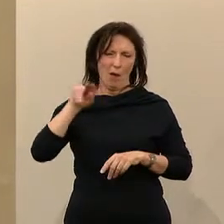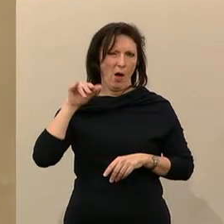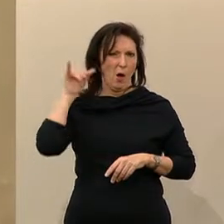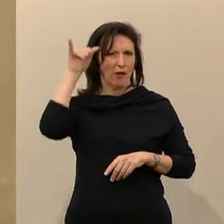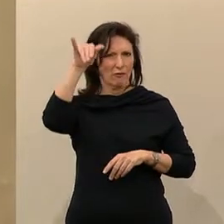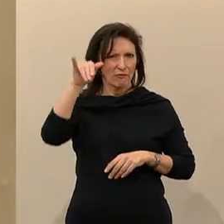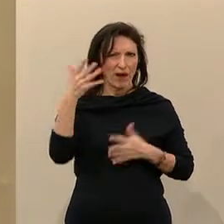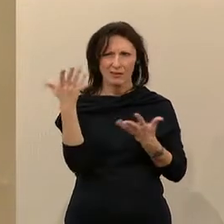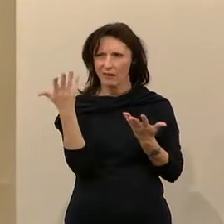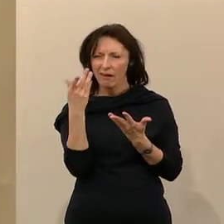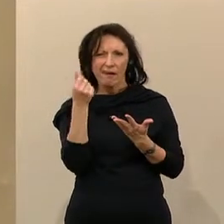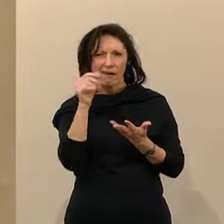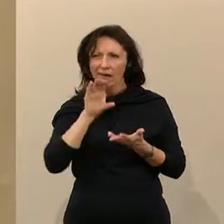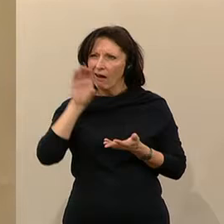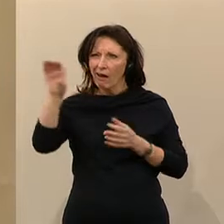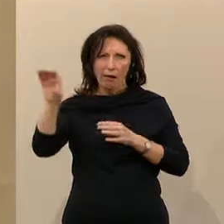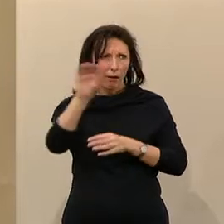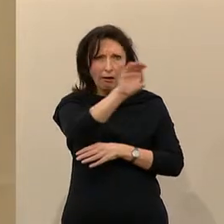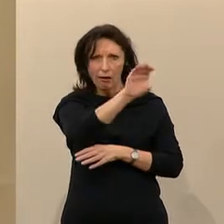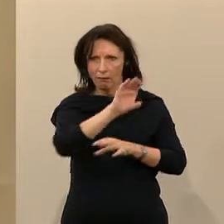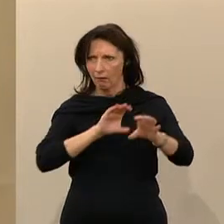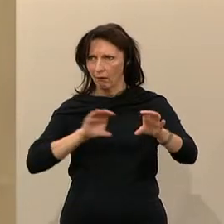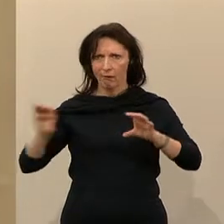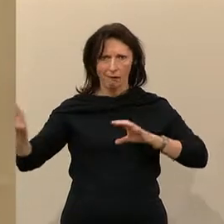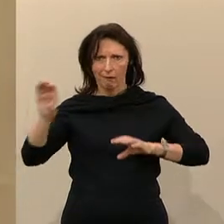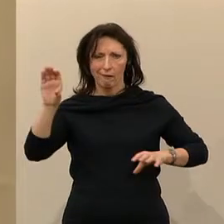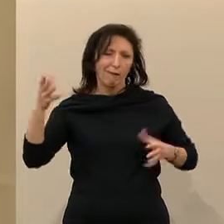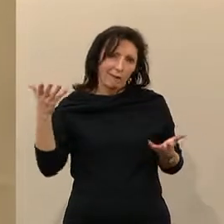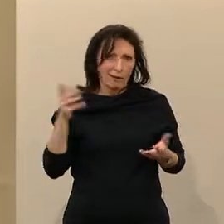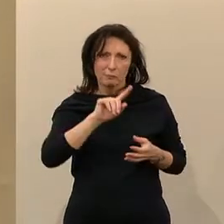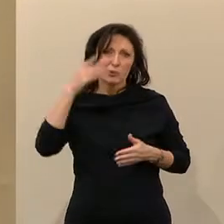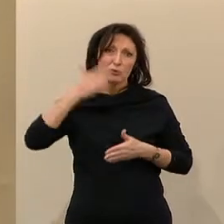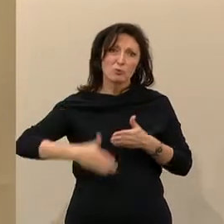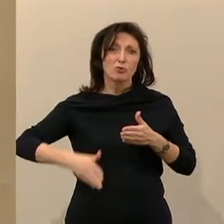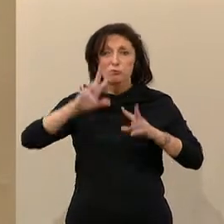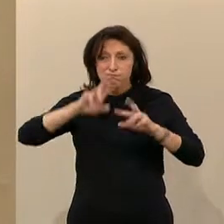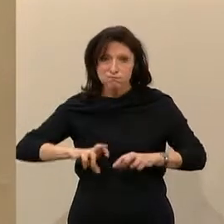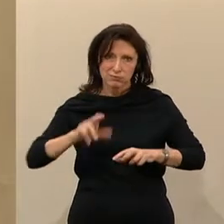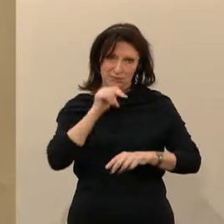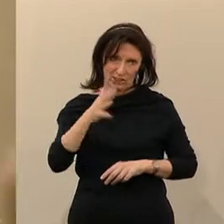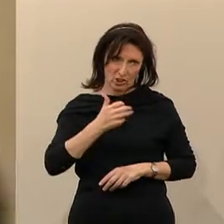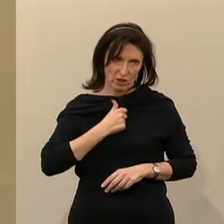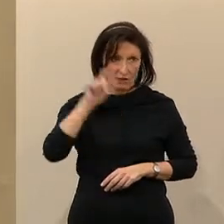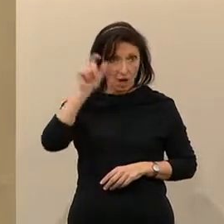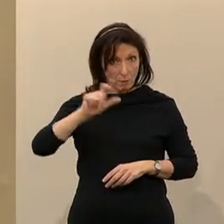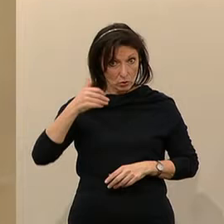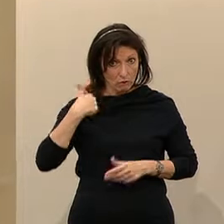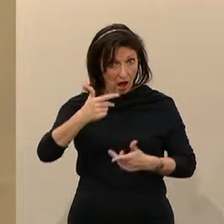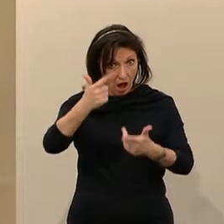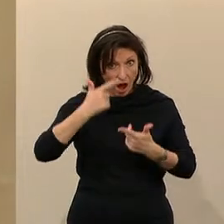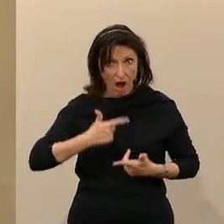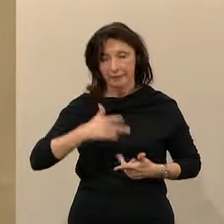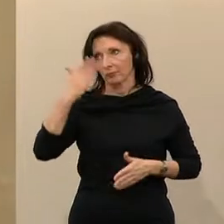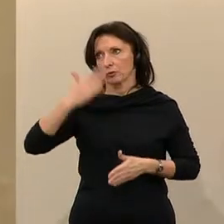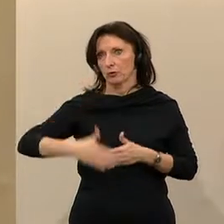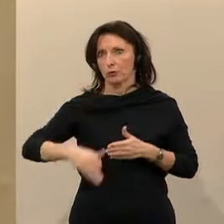analysieren und behandeln können. Leider nicht bis zum Ende. Personen, die geladen worden sind, konnten schlussendlich doch nicht